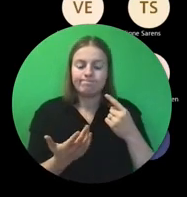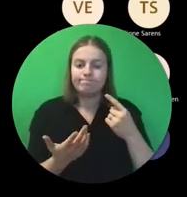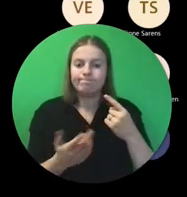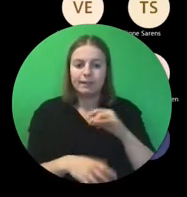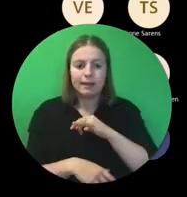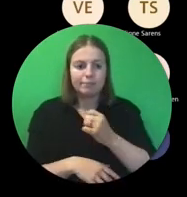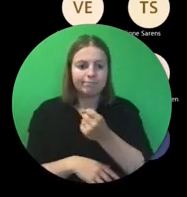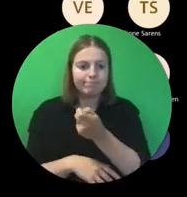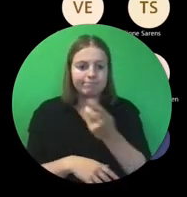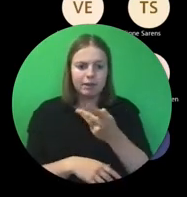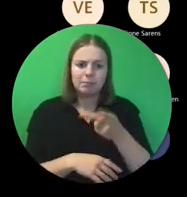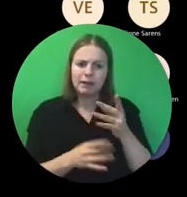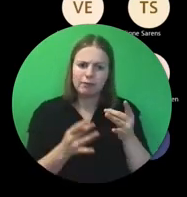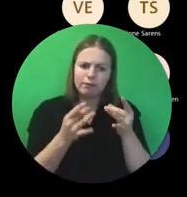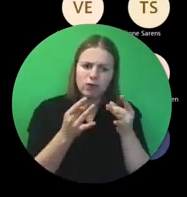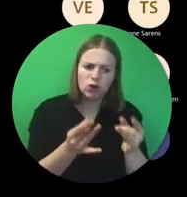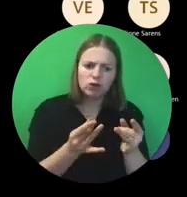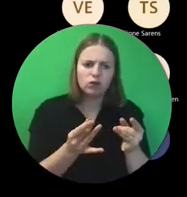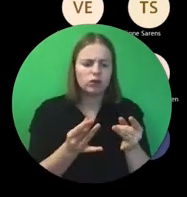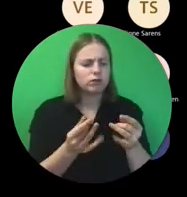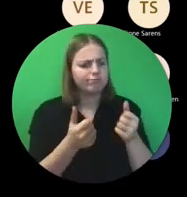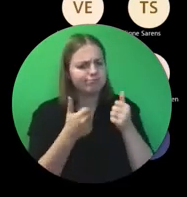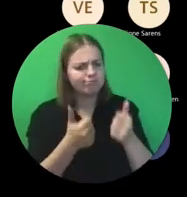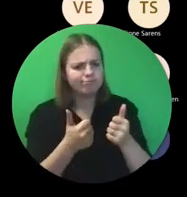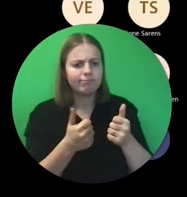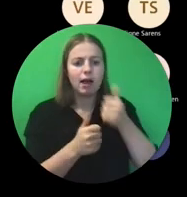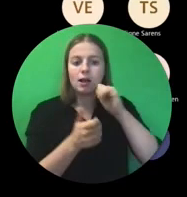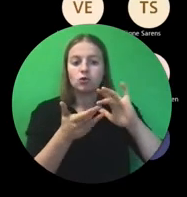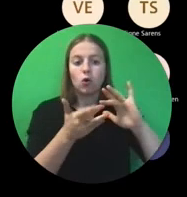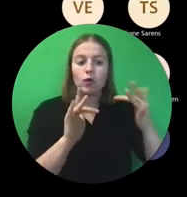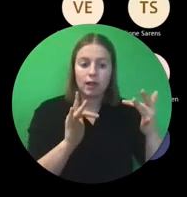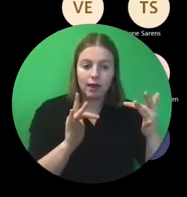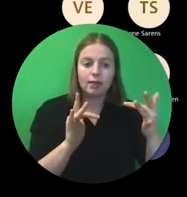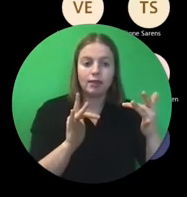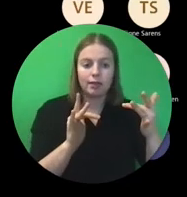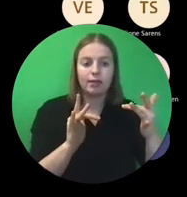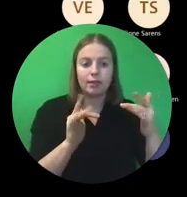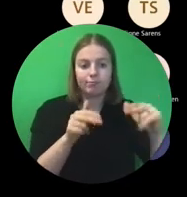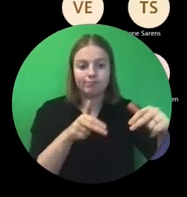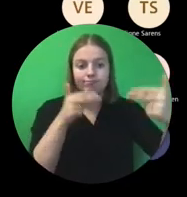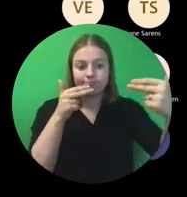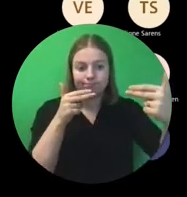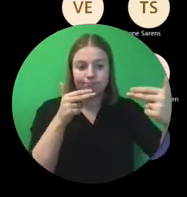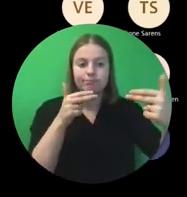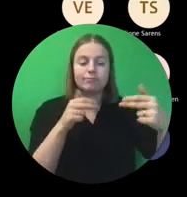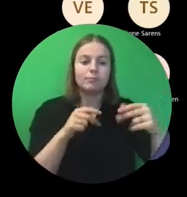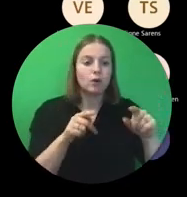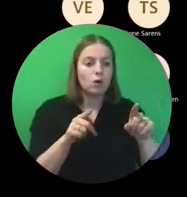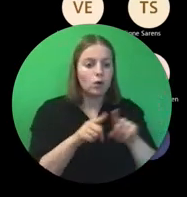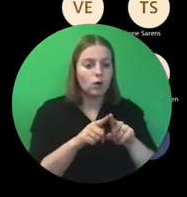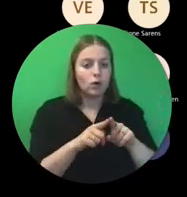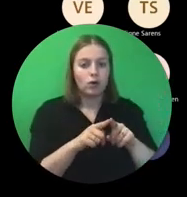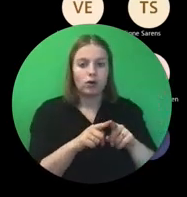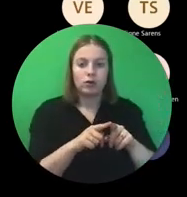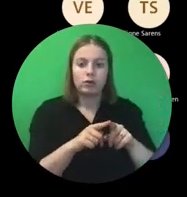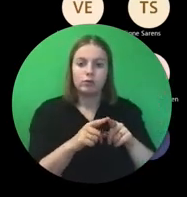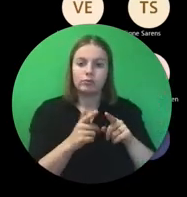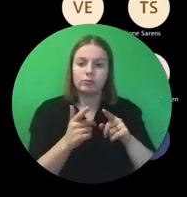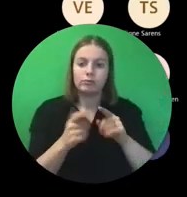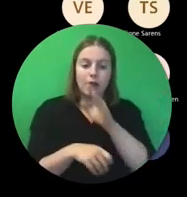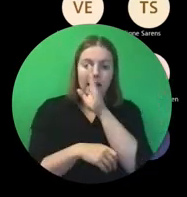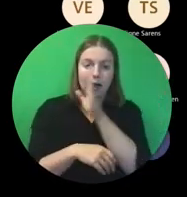vlotter en efficiënter en beter gaan als je dat online doet en daardoor meteen tijd creëert tijdens de live